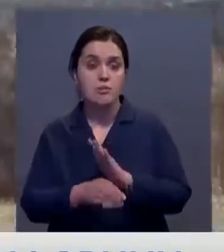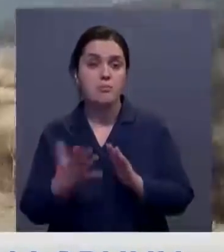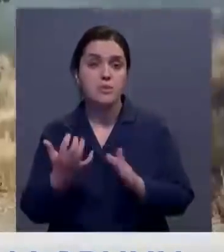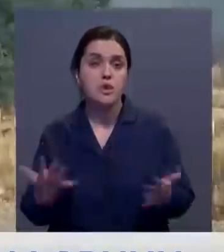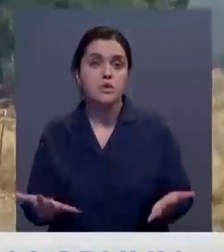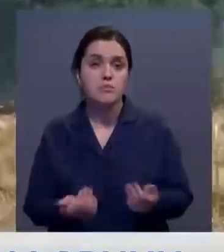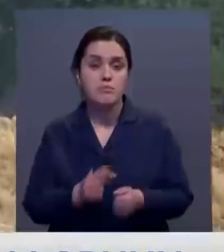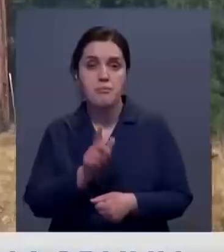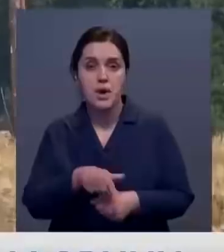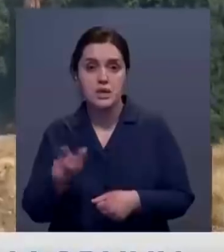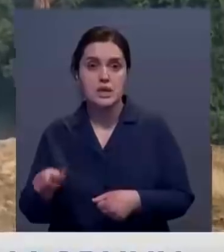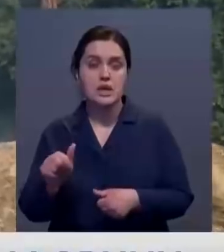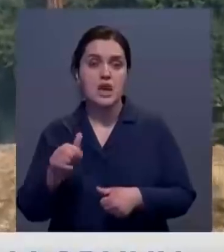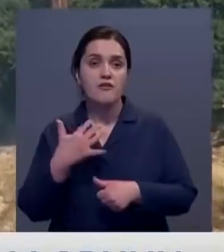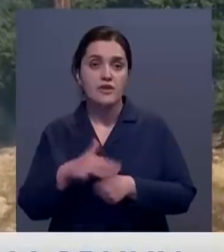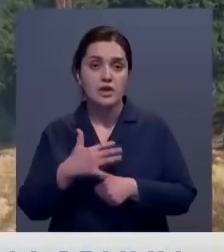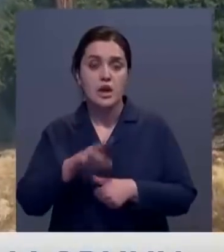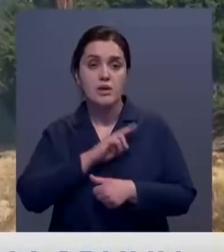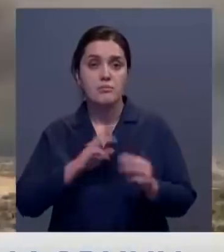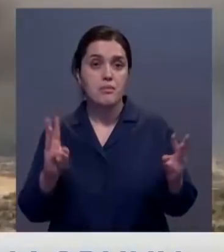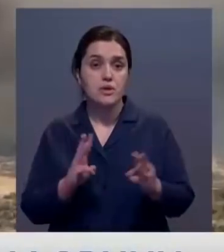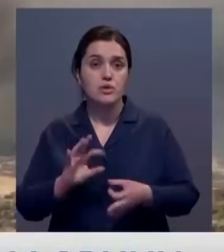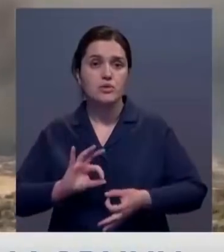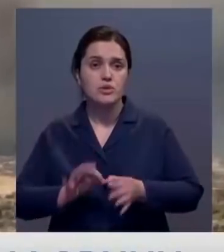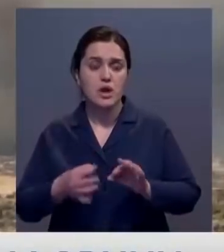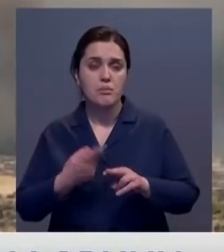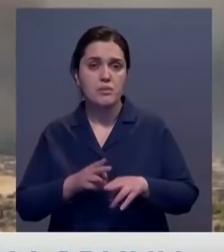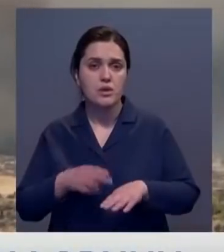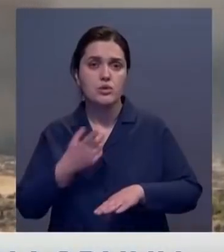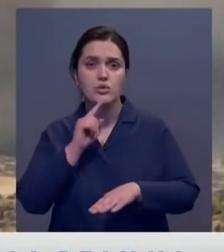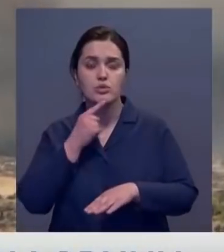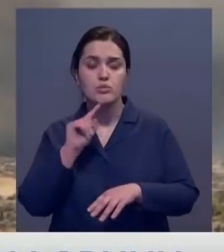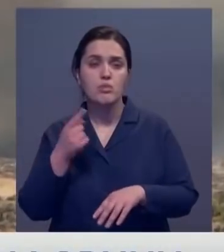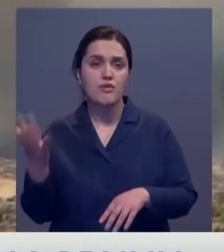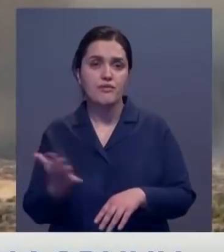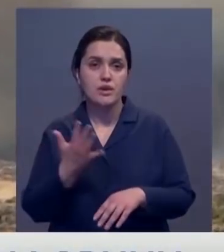спасателей и десятки вертолетов. Работу пожарным усложняет порывистый ветер.